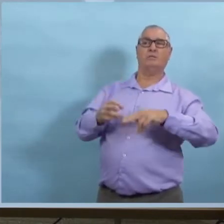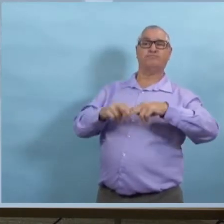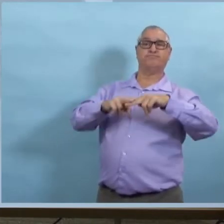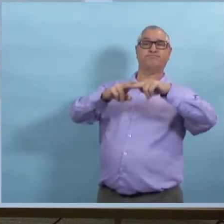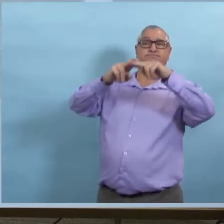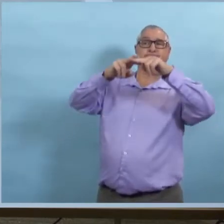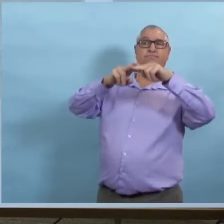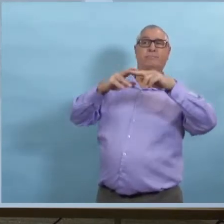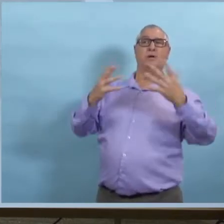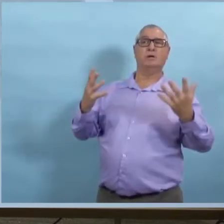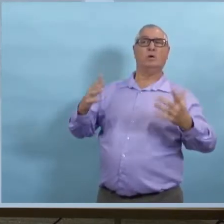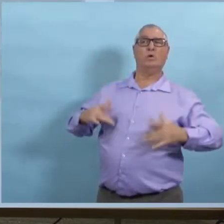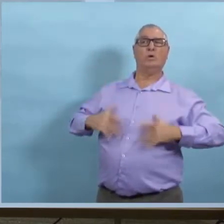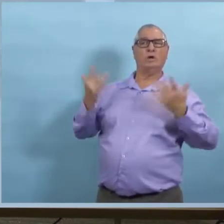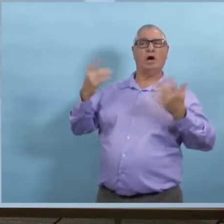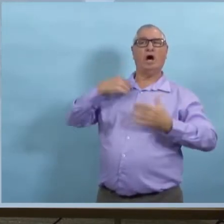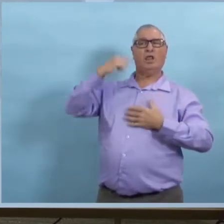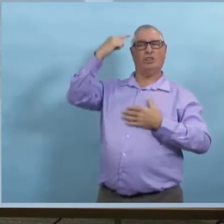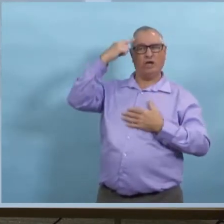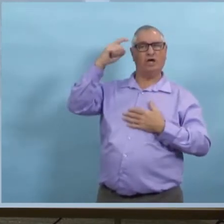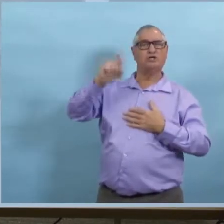augmenter. Je veux dire, c'était dramatique cette semaine.